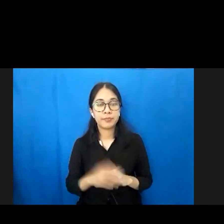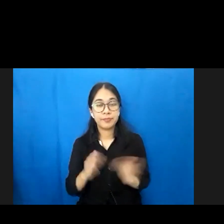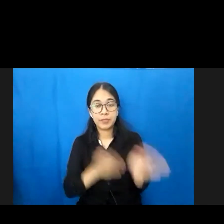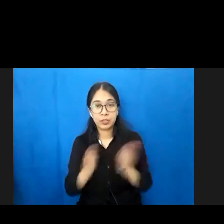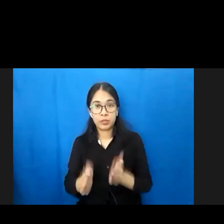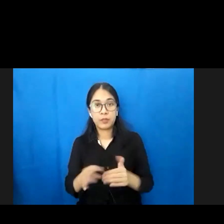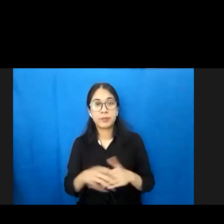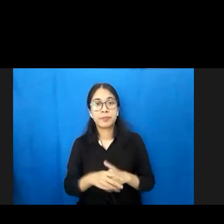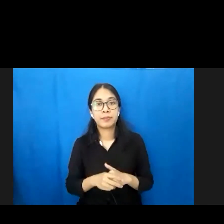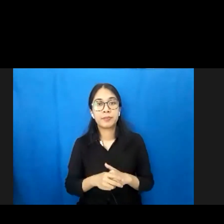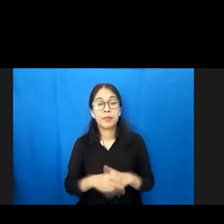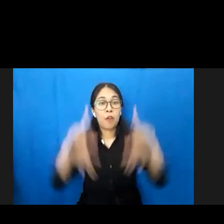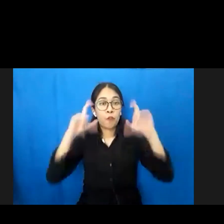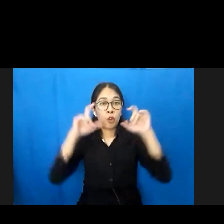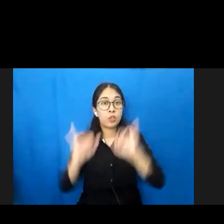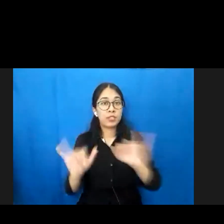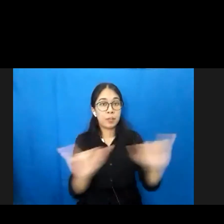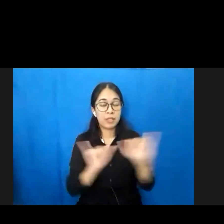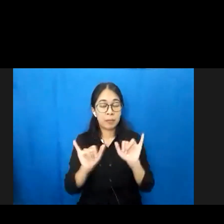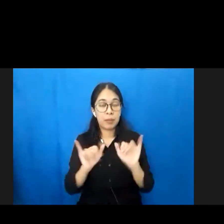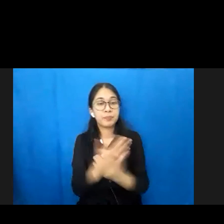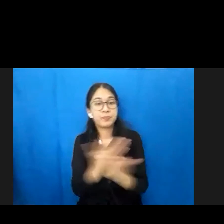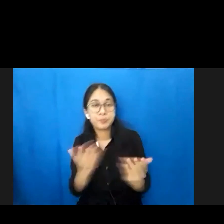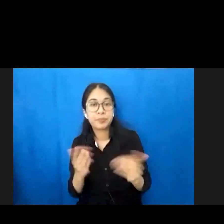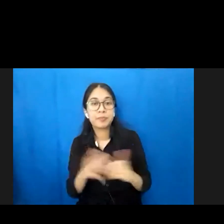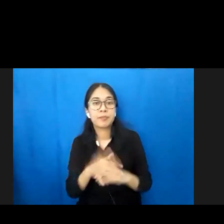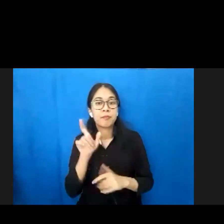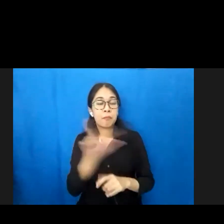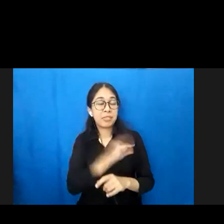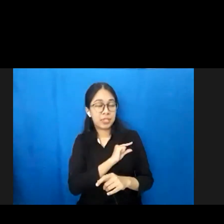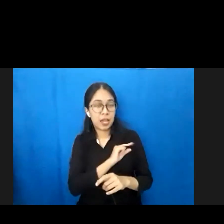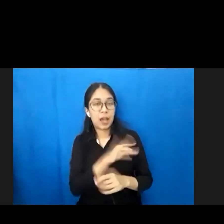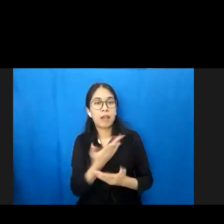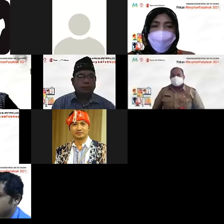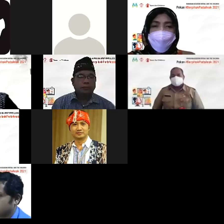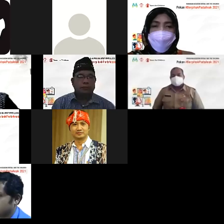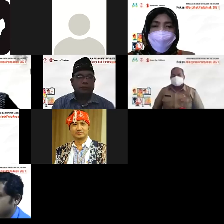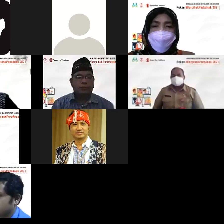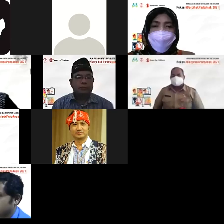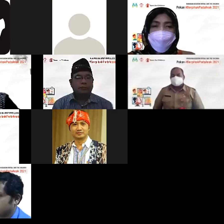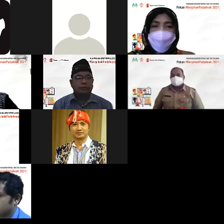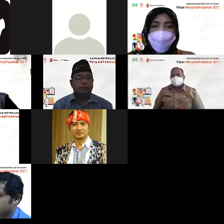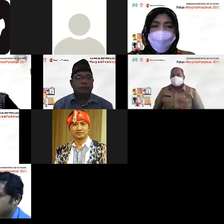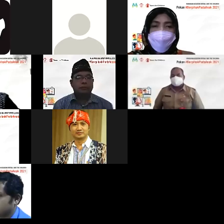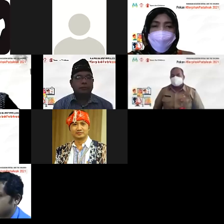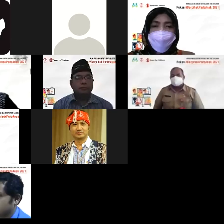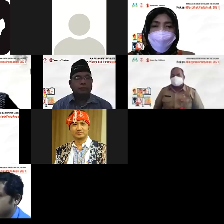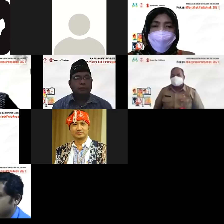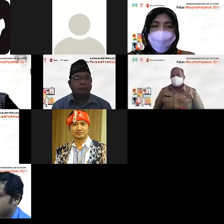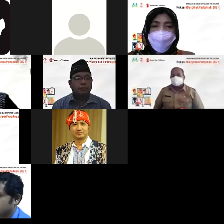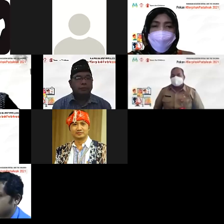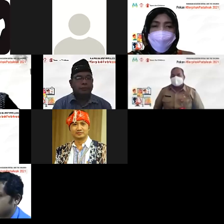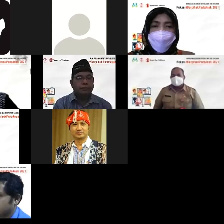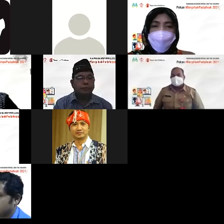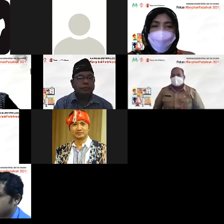akan berfoto bersama dimohon para hadirin yang berpartisipasi dapat menyalakan kameranya masing-masing agar kita